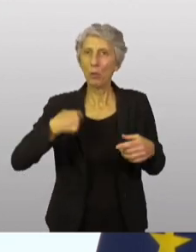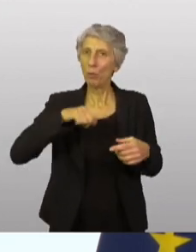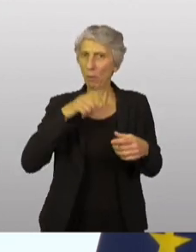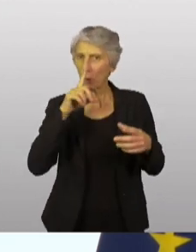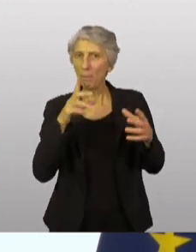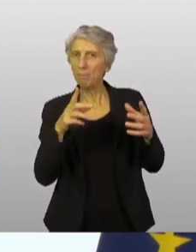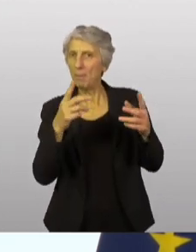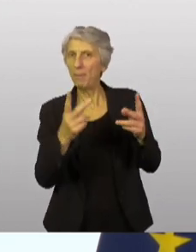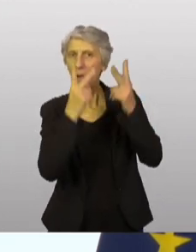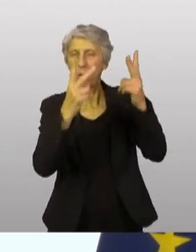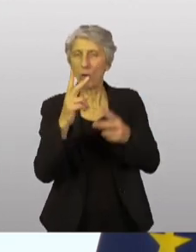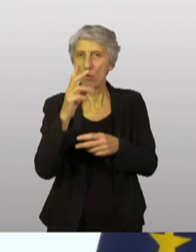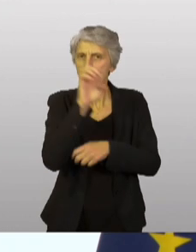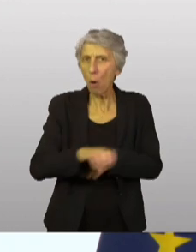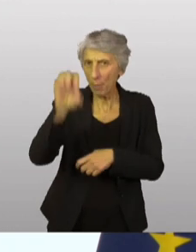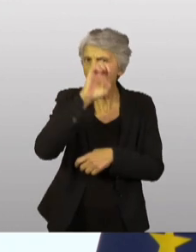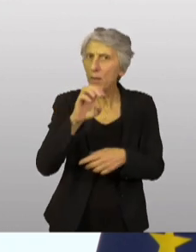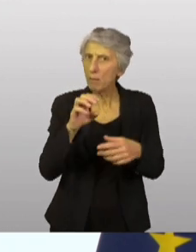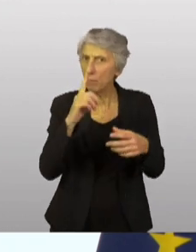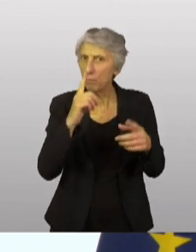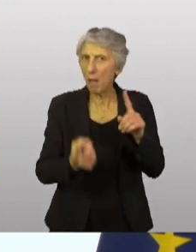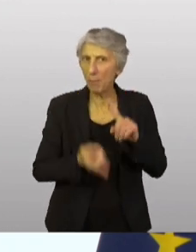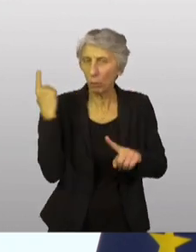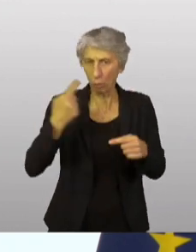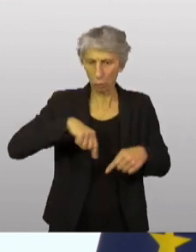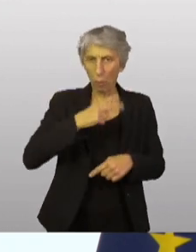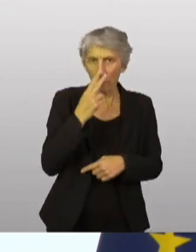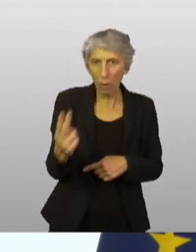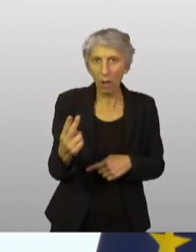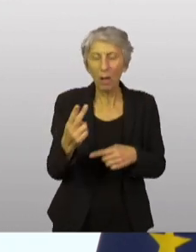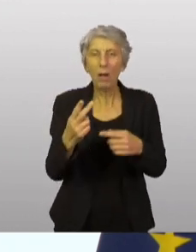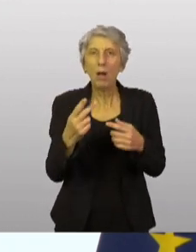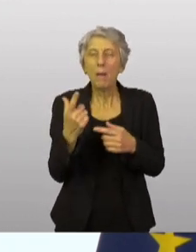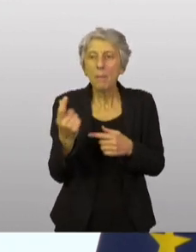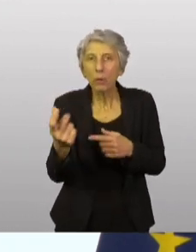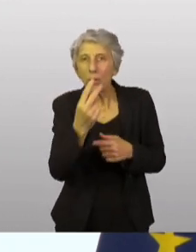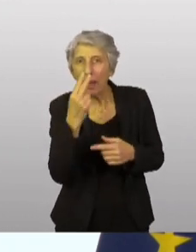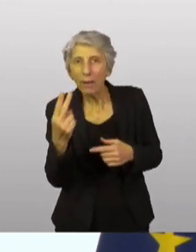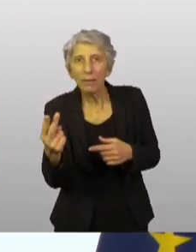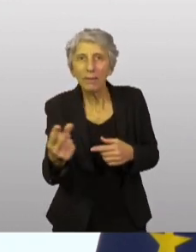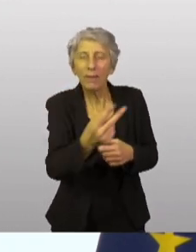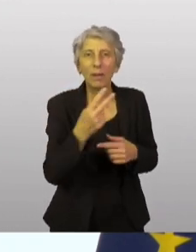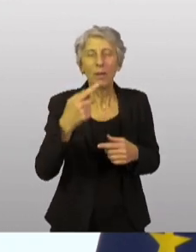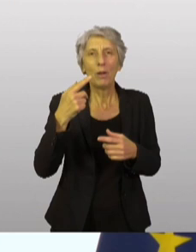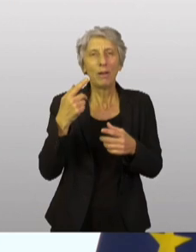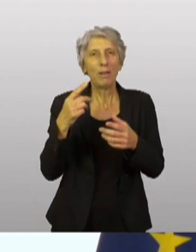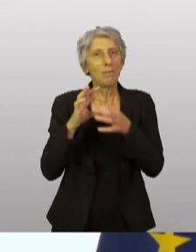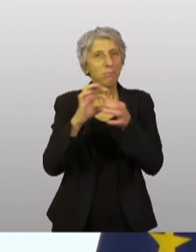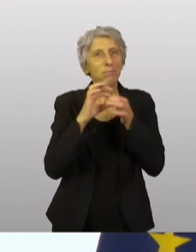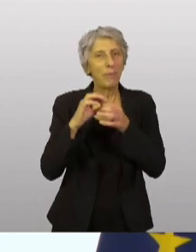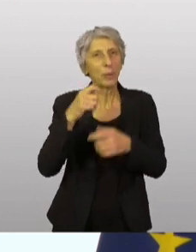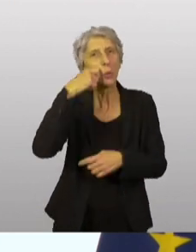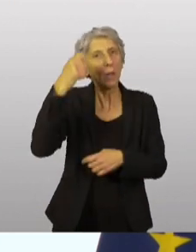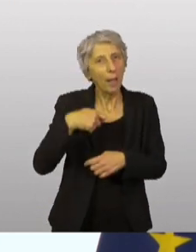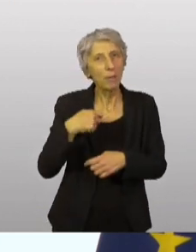européenne. Nous voyons, nous constatons le nombre de nos partenaires ukrainiennes, ukrainiens.